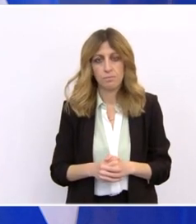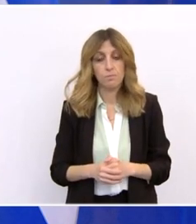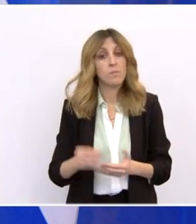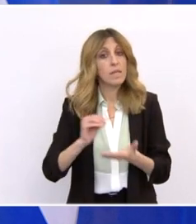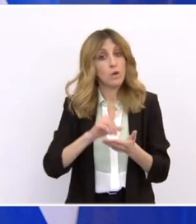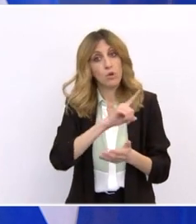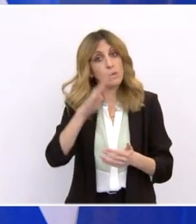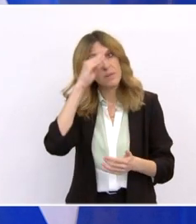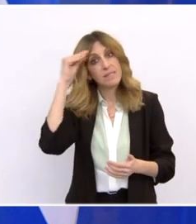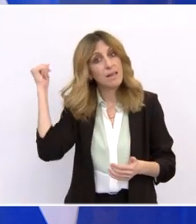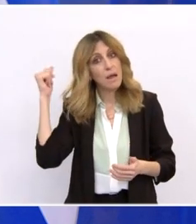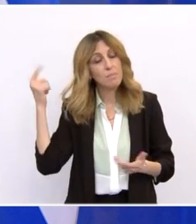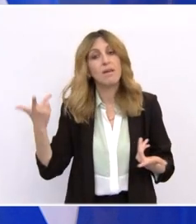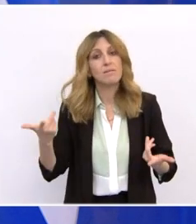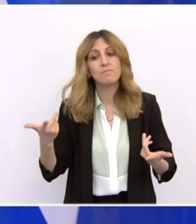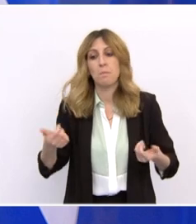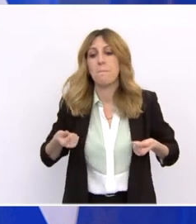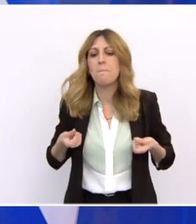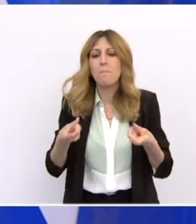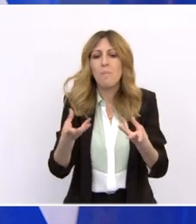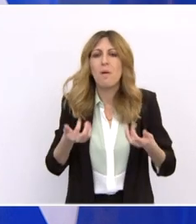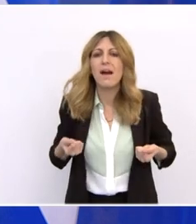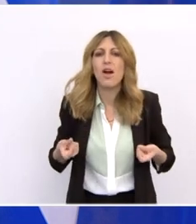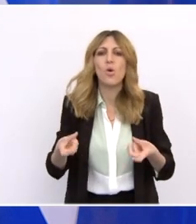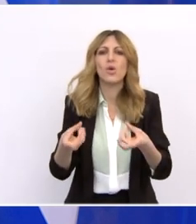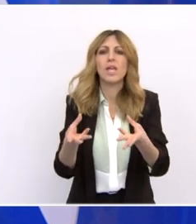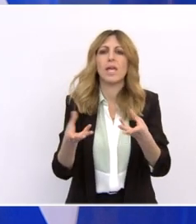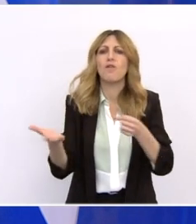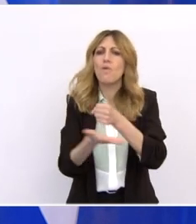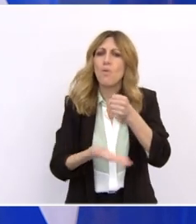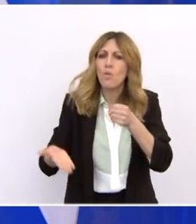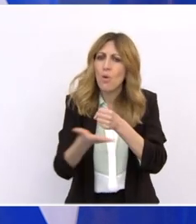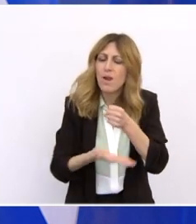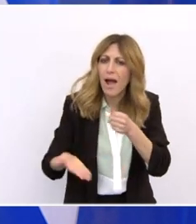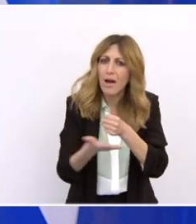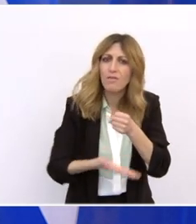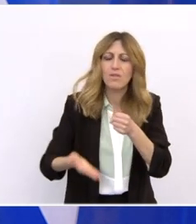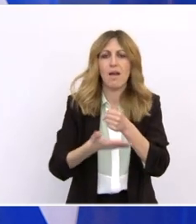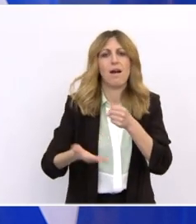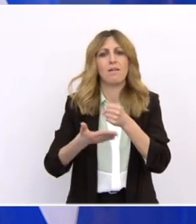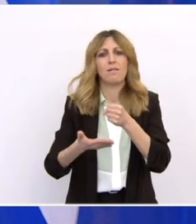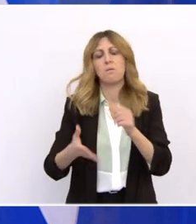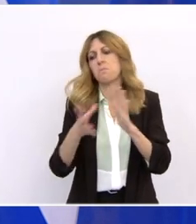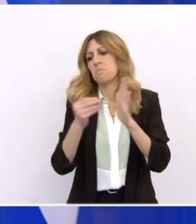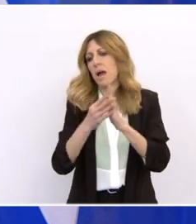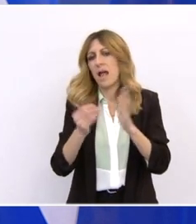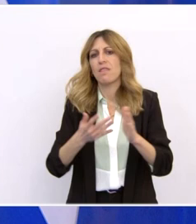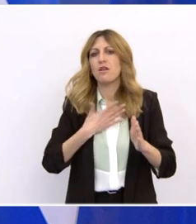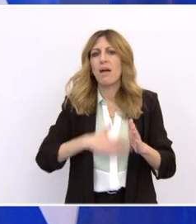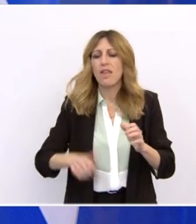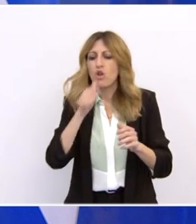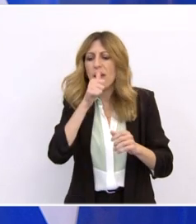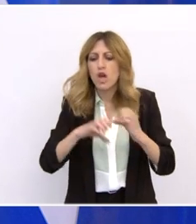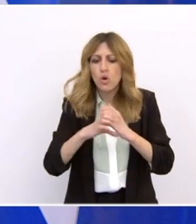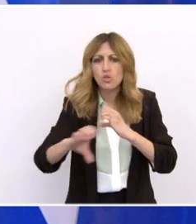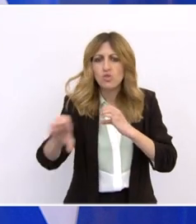παραγωγής μας. Αναφέρω ενδεικτικά σημαντικές δράσεις που αφορούν εξυγχρονισμό αρδευτικών δικτύων, που και αυτές